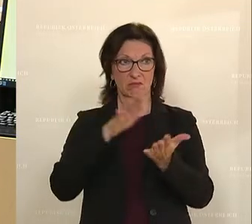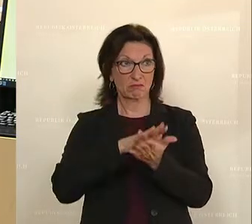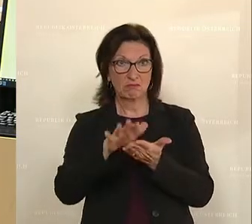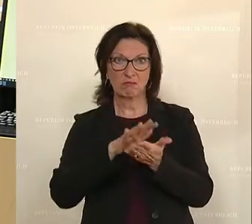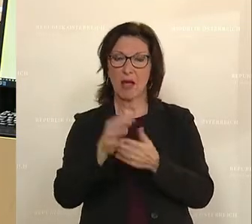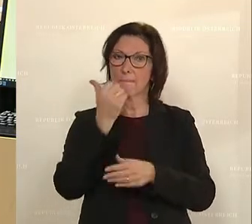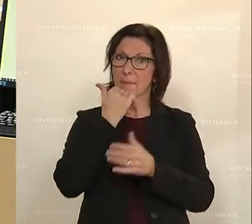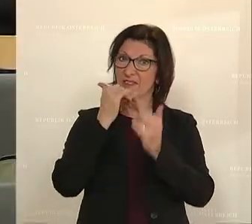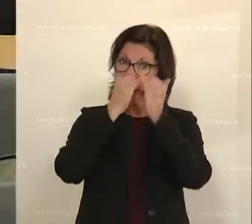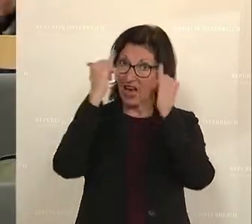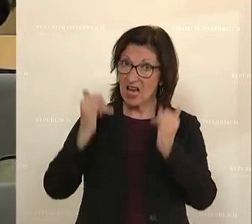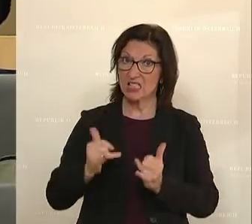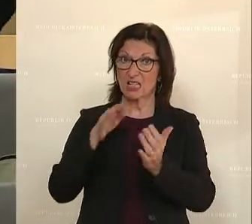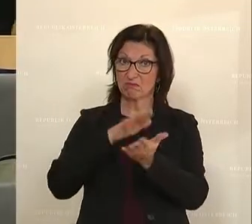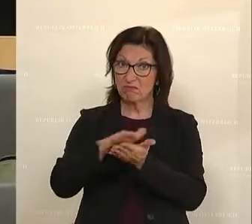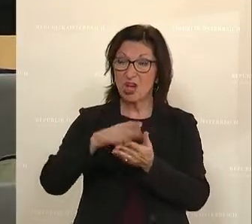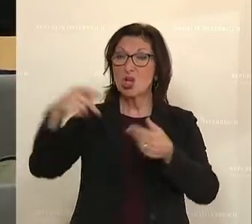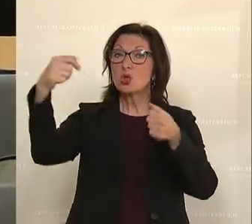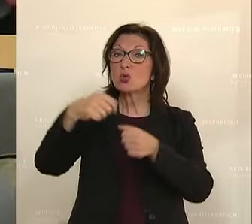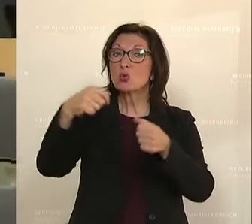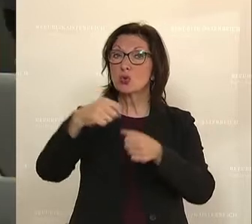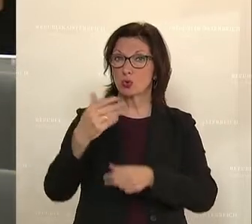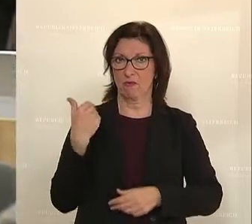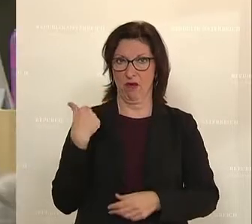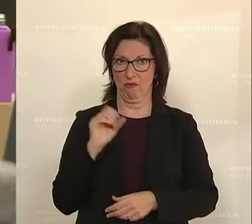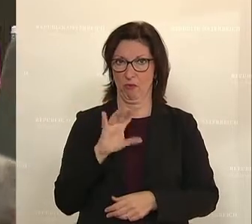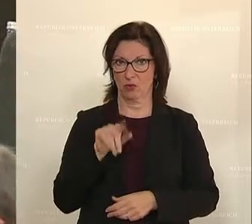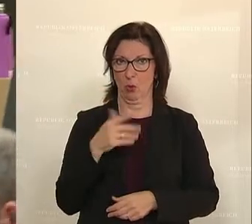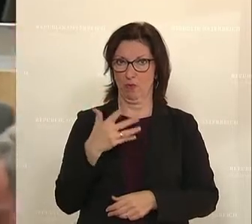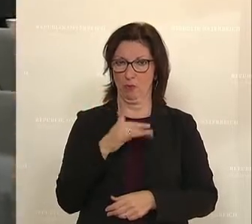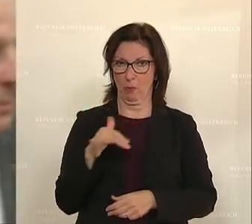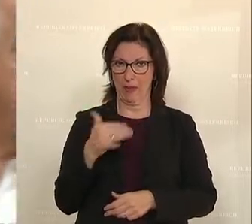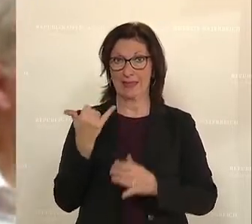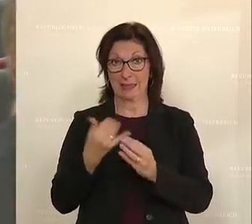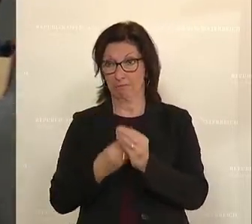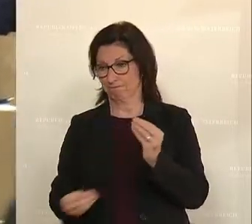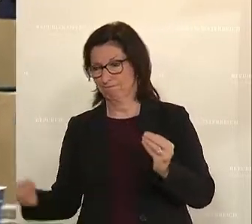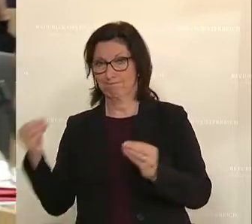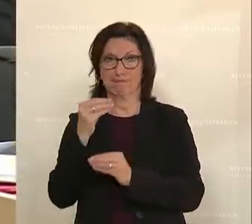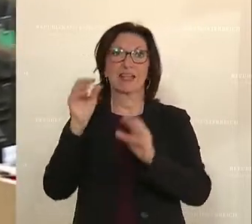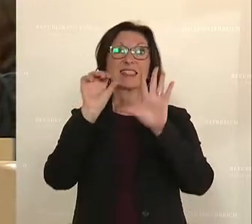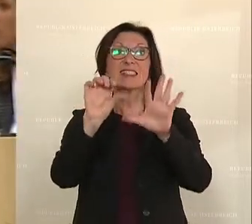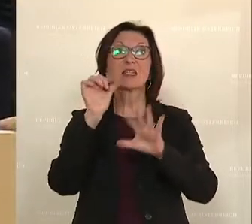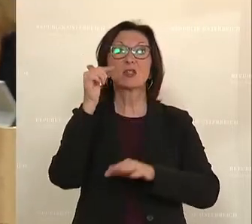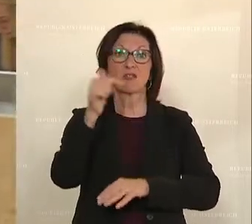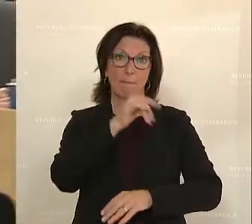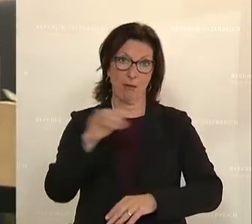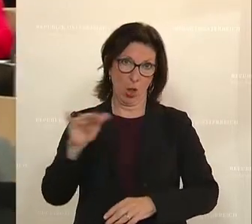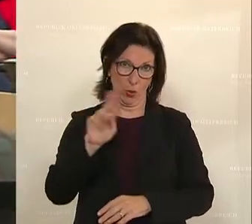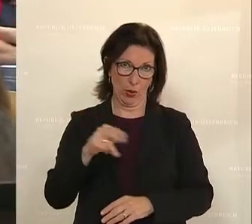privaten Institutionen wurden daher auch von 15,5 Millionen Euro auf 26 Millionen Euro erhöht.